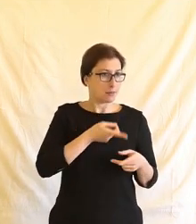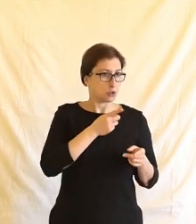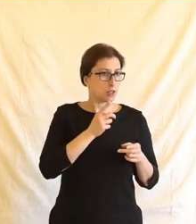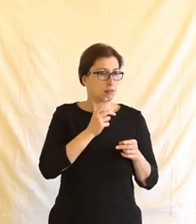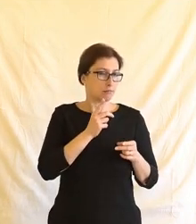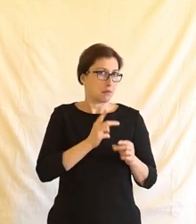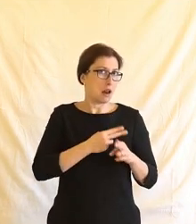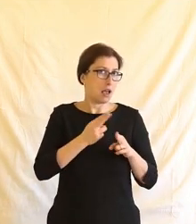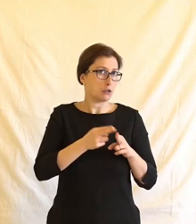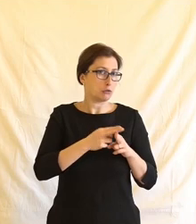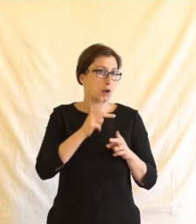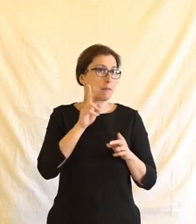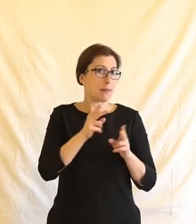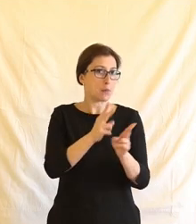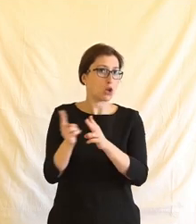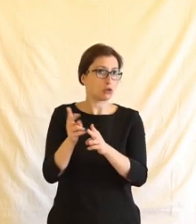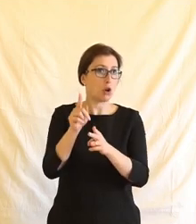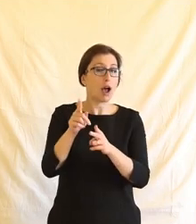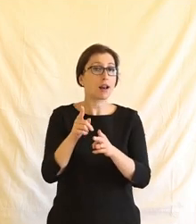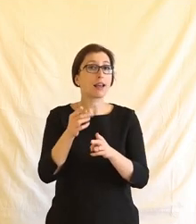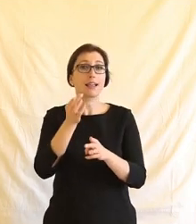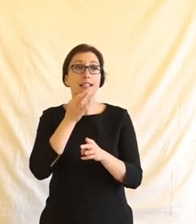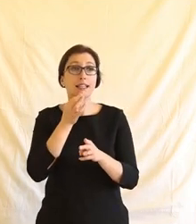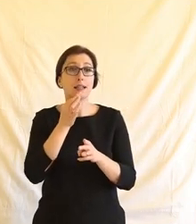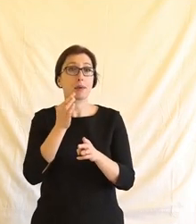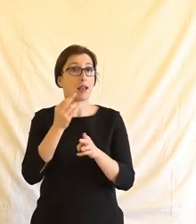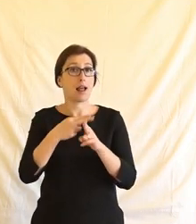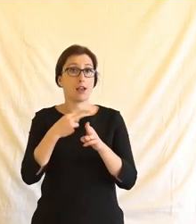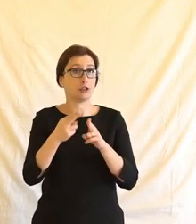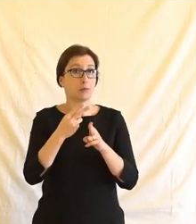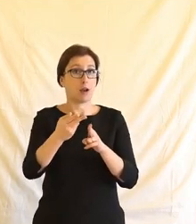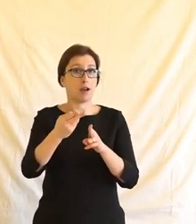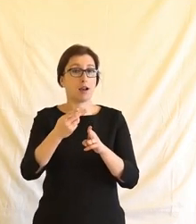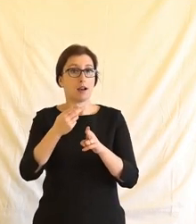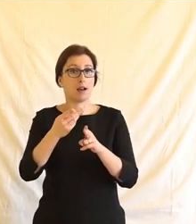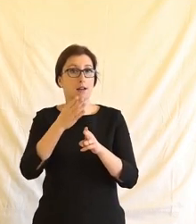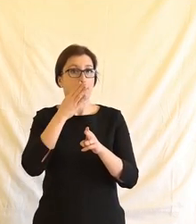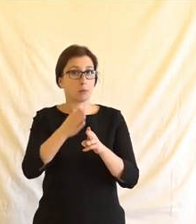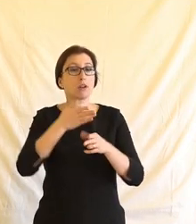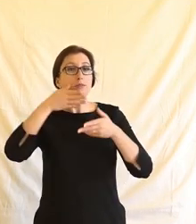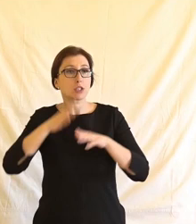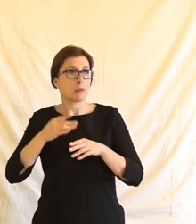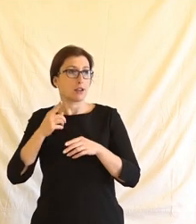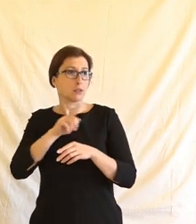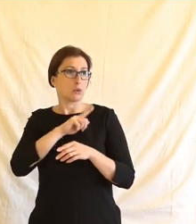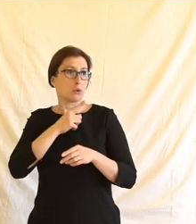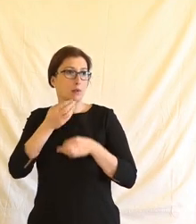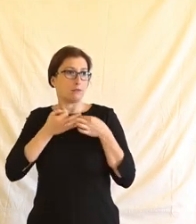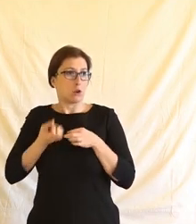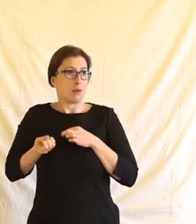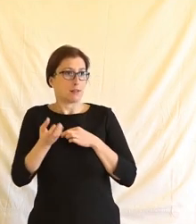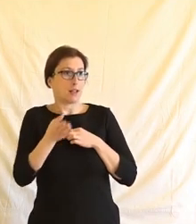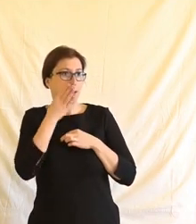jaksi pomoci k léčbě, kterou bych jinak nemohl mít, pokud bych ty osobní údaje neposkytl. Asi